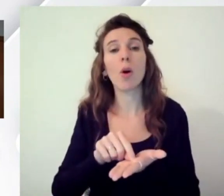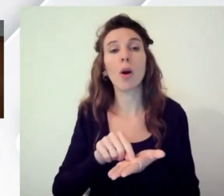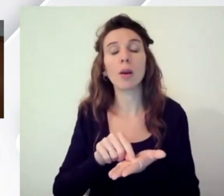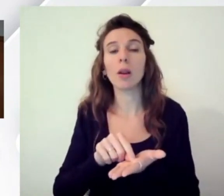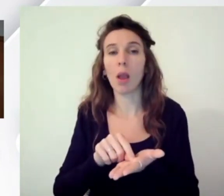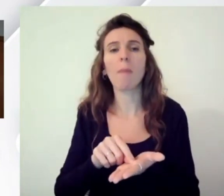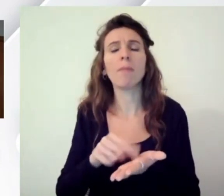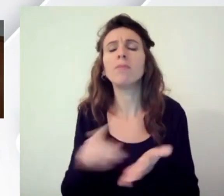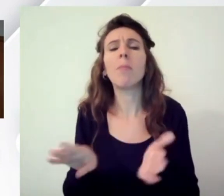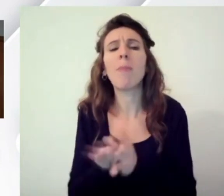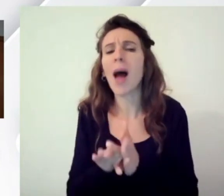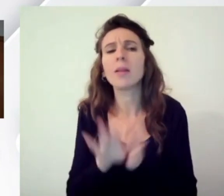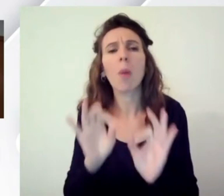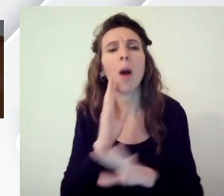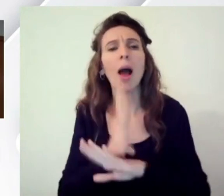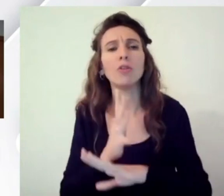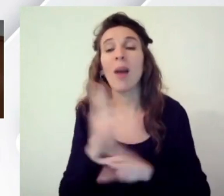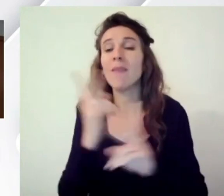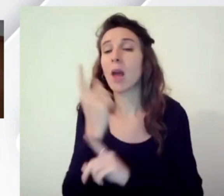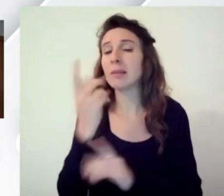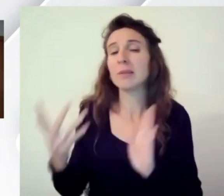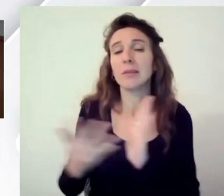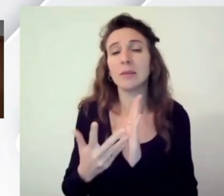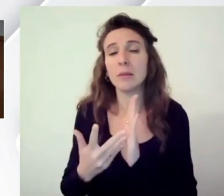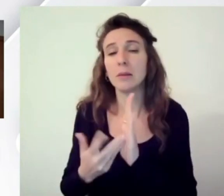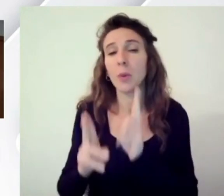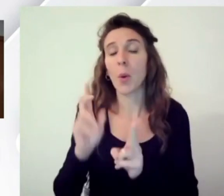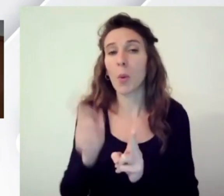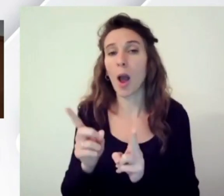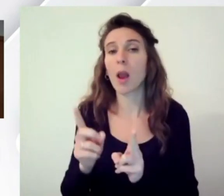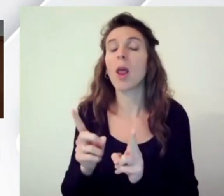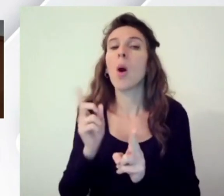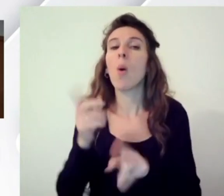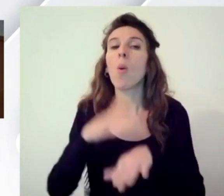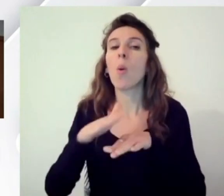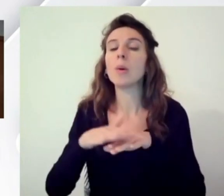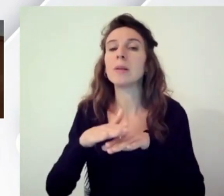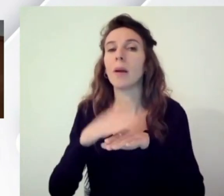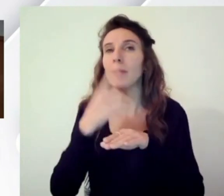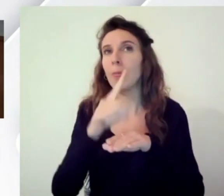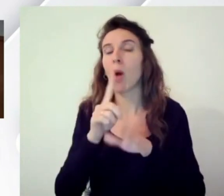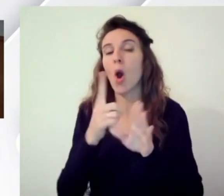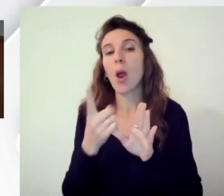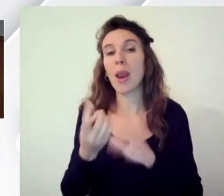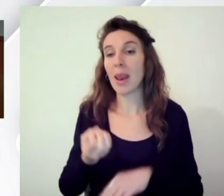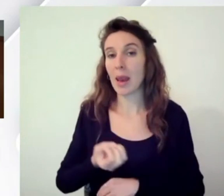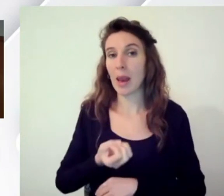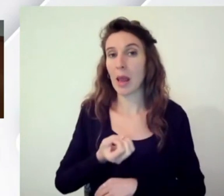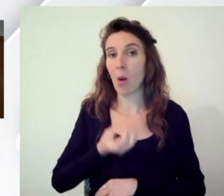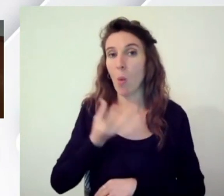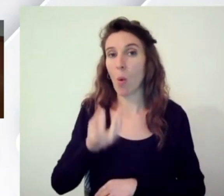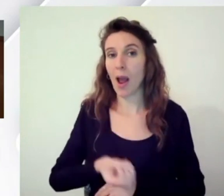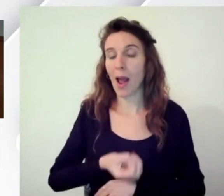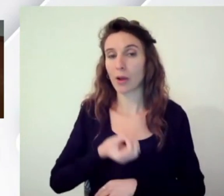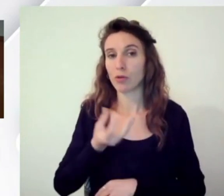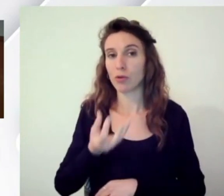una grande criticità ce l'abbiamo quando si utilizzano linguaggi che permettono di creare